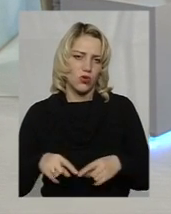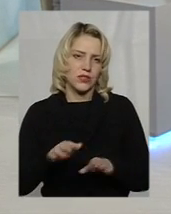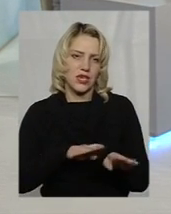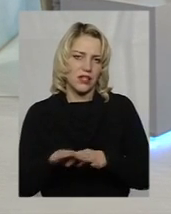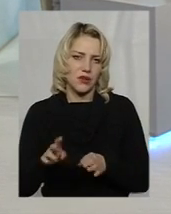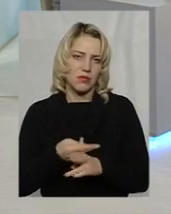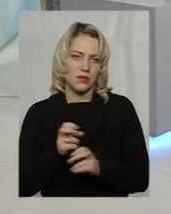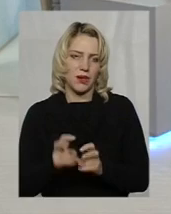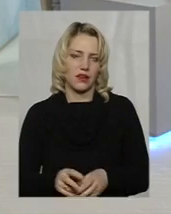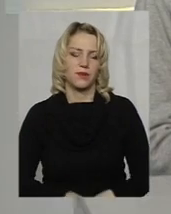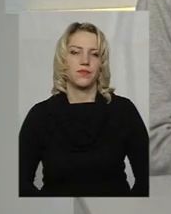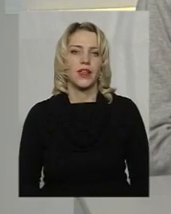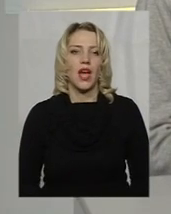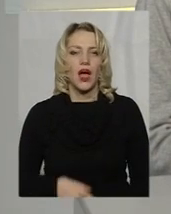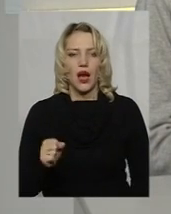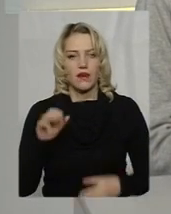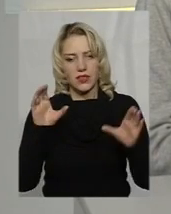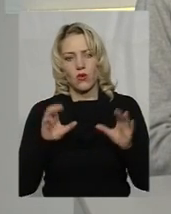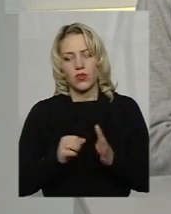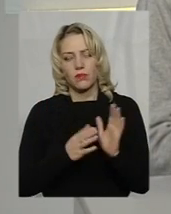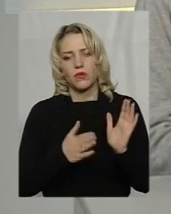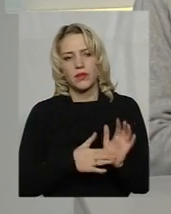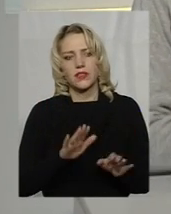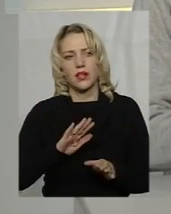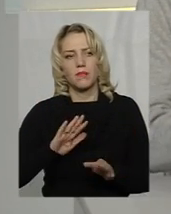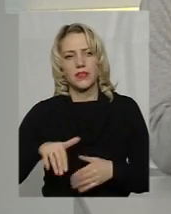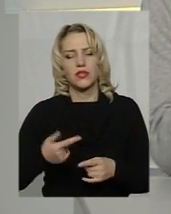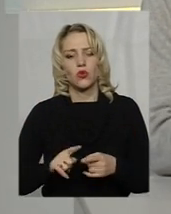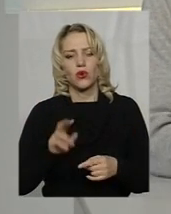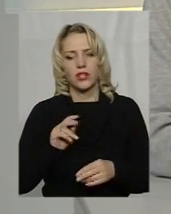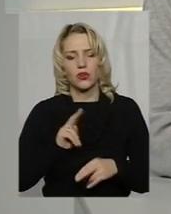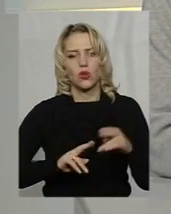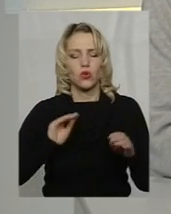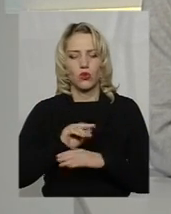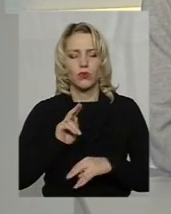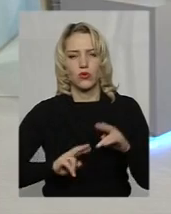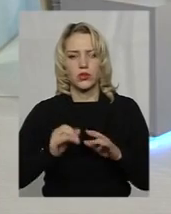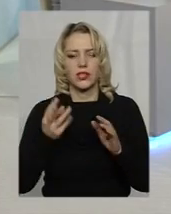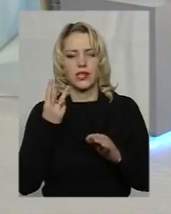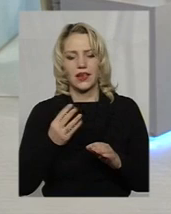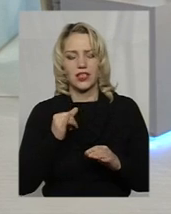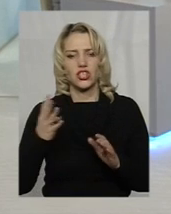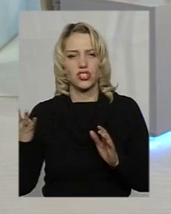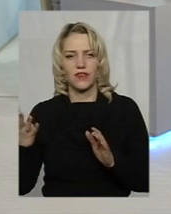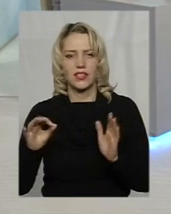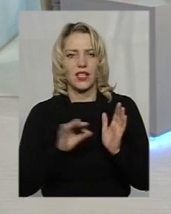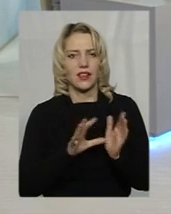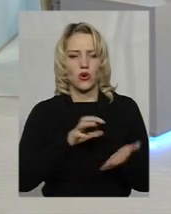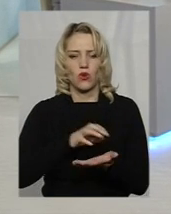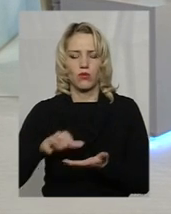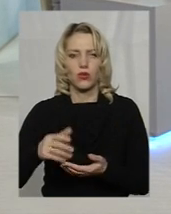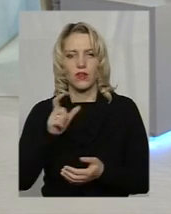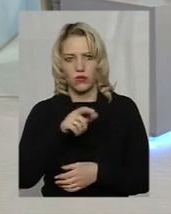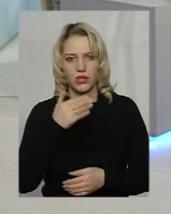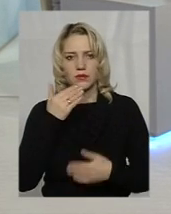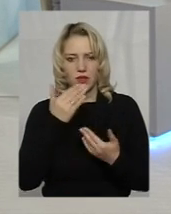безпеки. А в законі прописано, от перед тим, як добудовувати треті і четверти енергоблоки, в людей запитають їхньої думки?